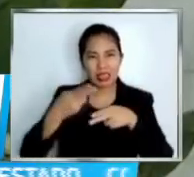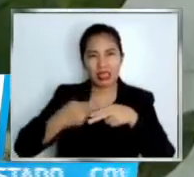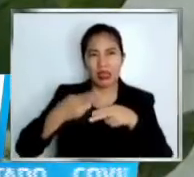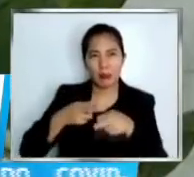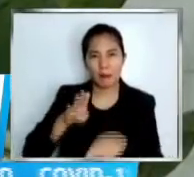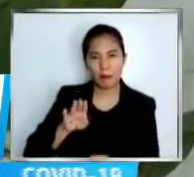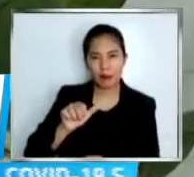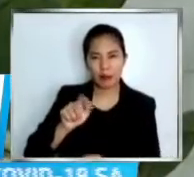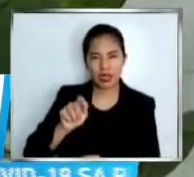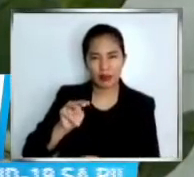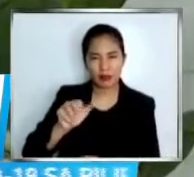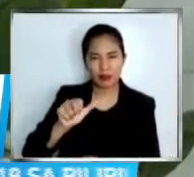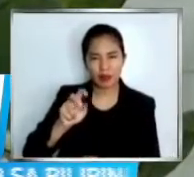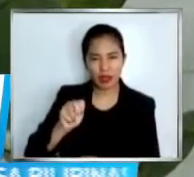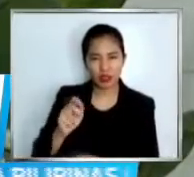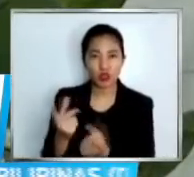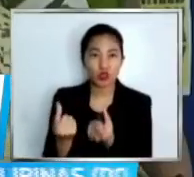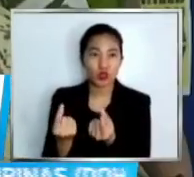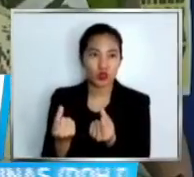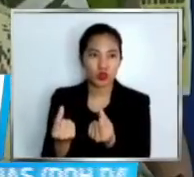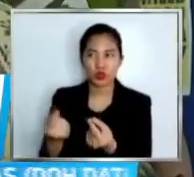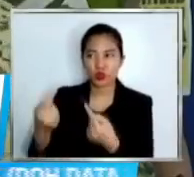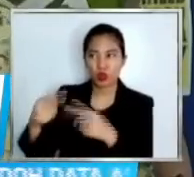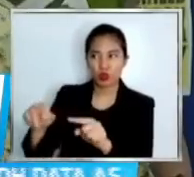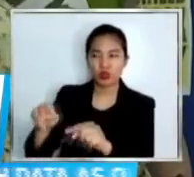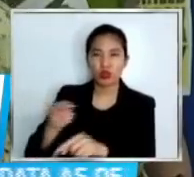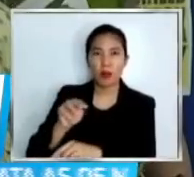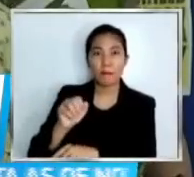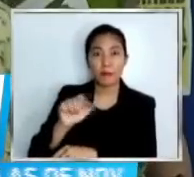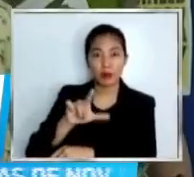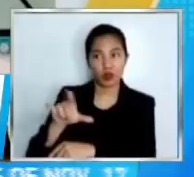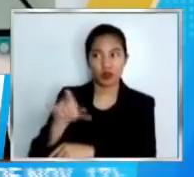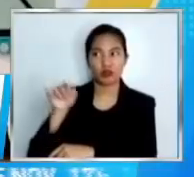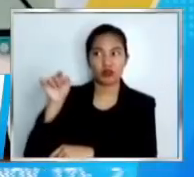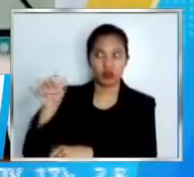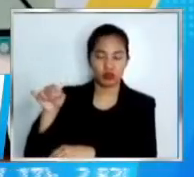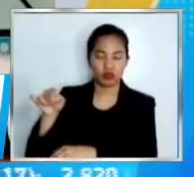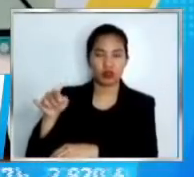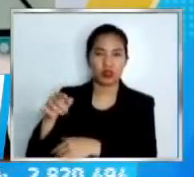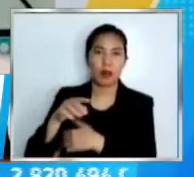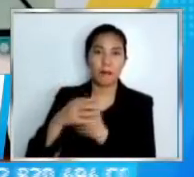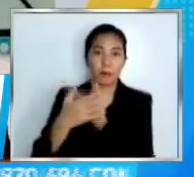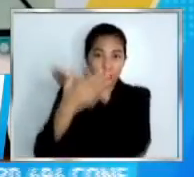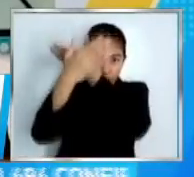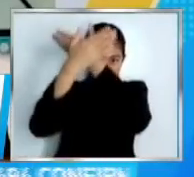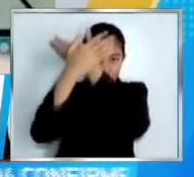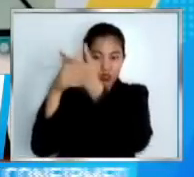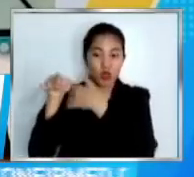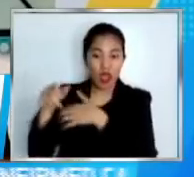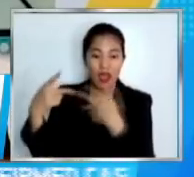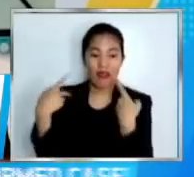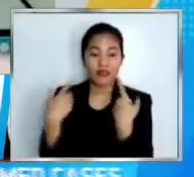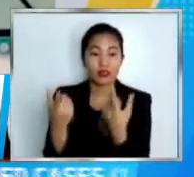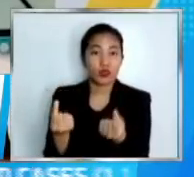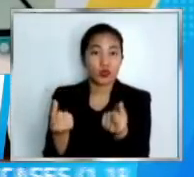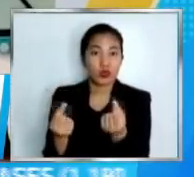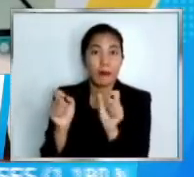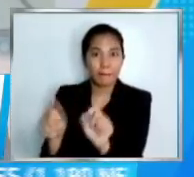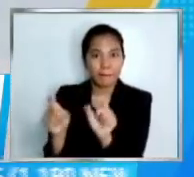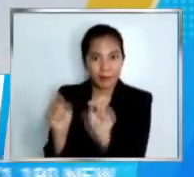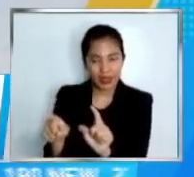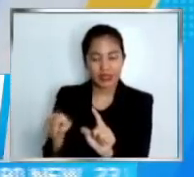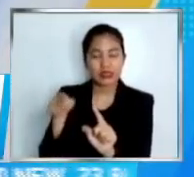monumento. Hindi ko napapangalanan. Doon nila ibibenta yung mga cellphone. Ayon sa pulisya, nakumpirma nila sa pamamagitan ng